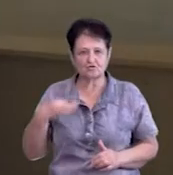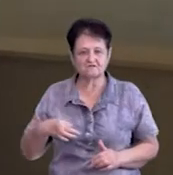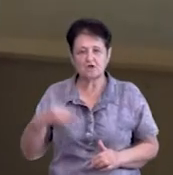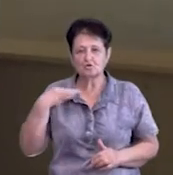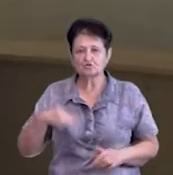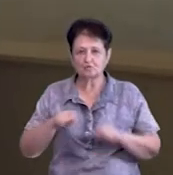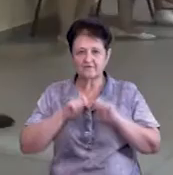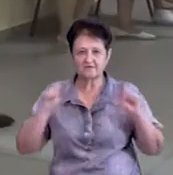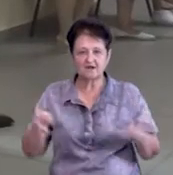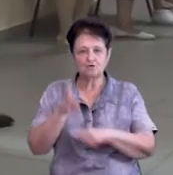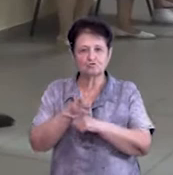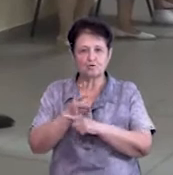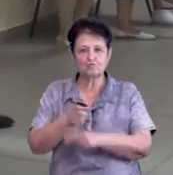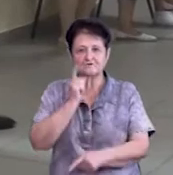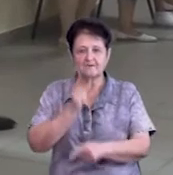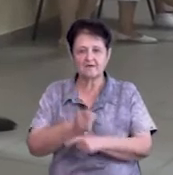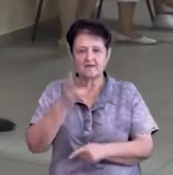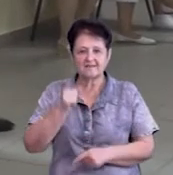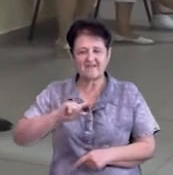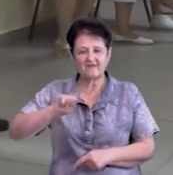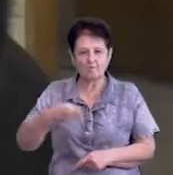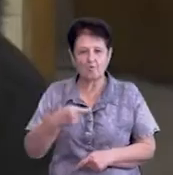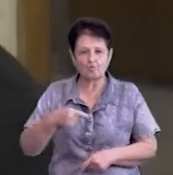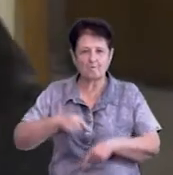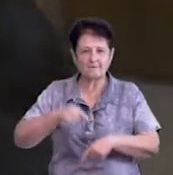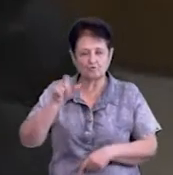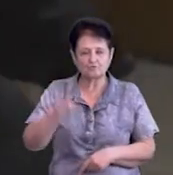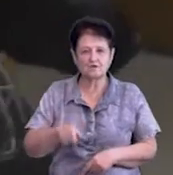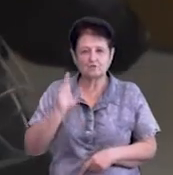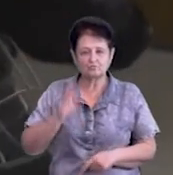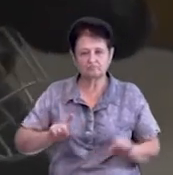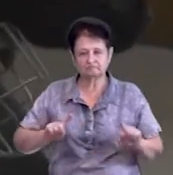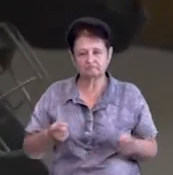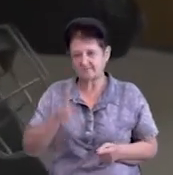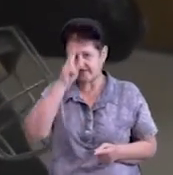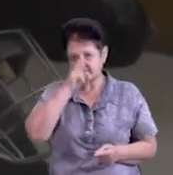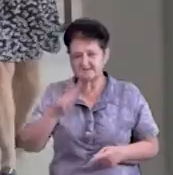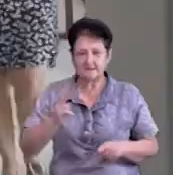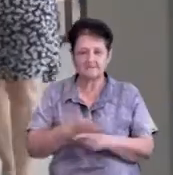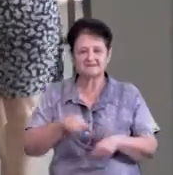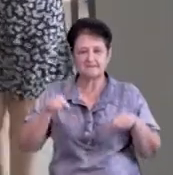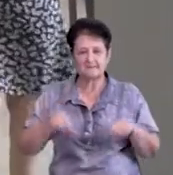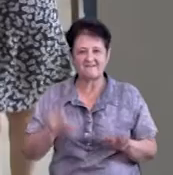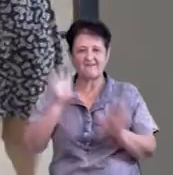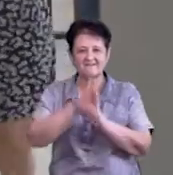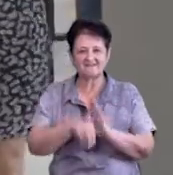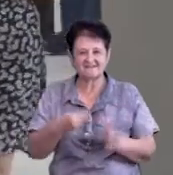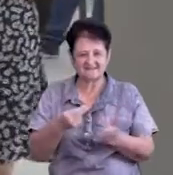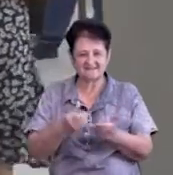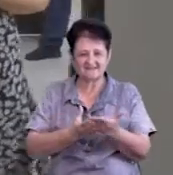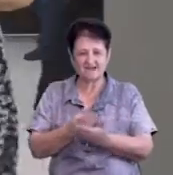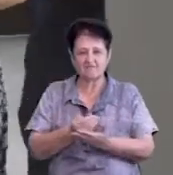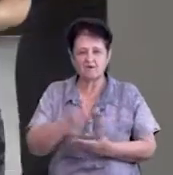Суд відкритий. Зйомку забороняють на вимогу підозрюваного. Триматимуть його під вартою два місяці без права внести заставу.